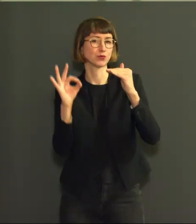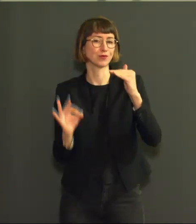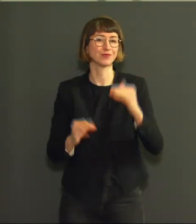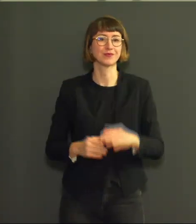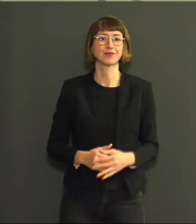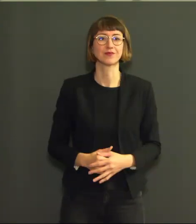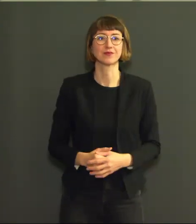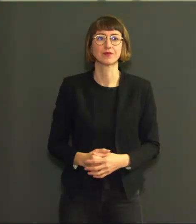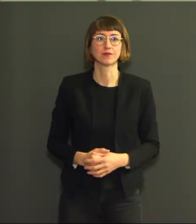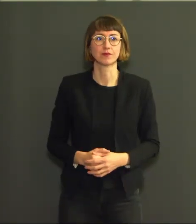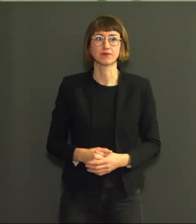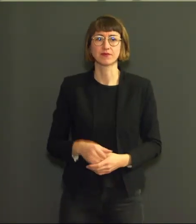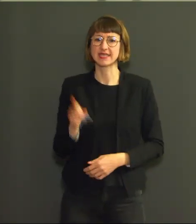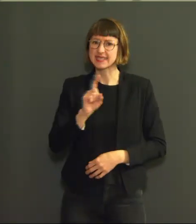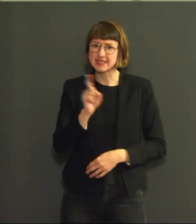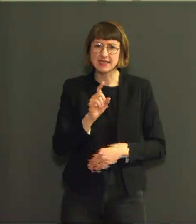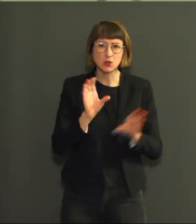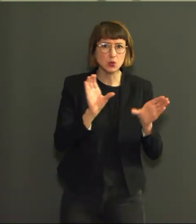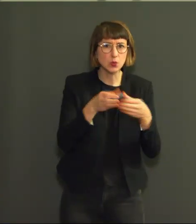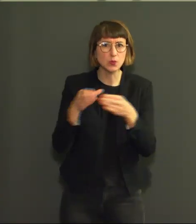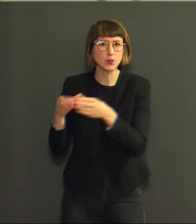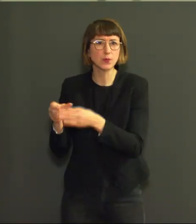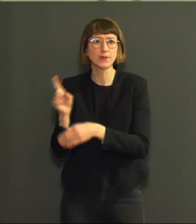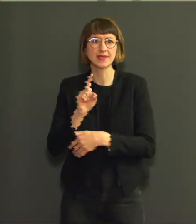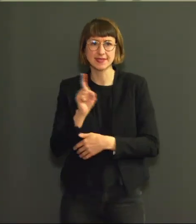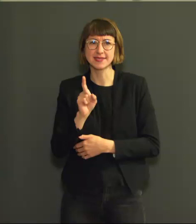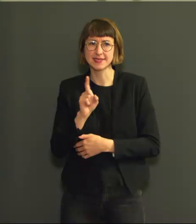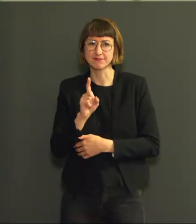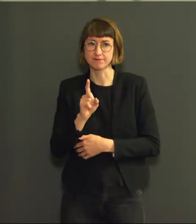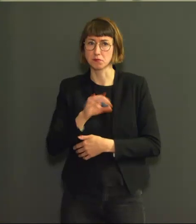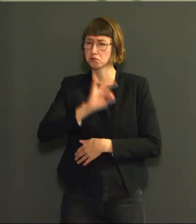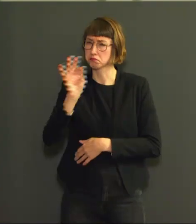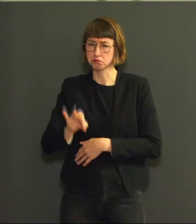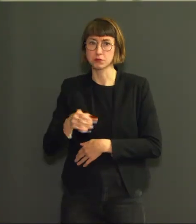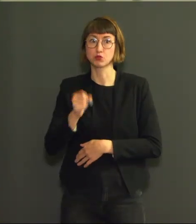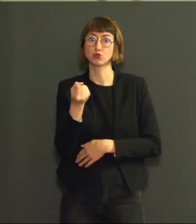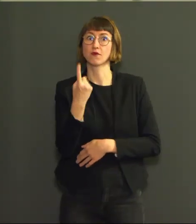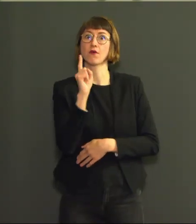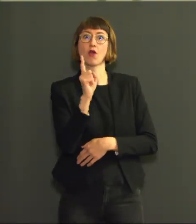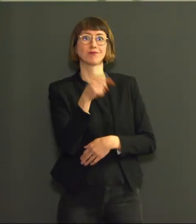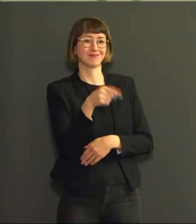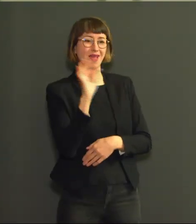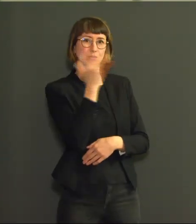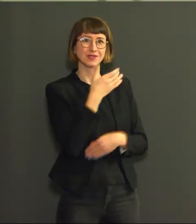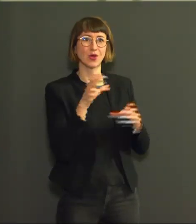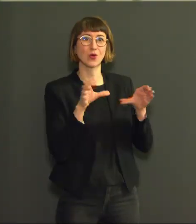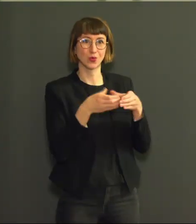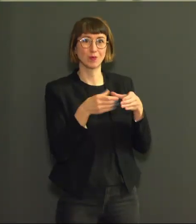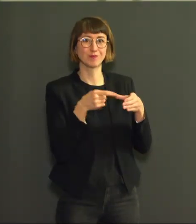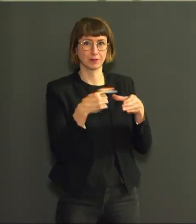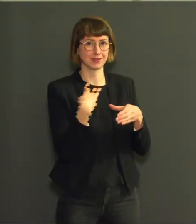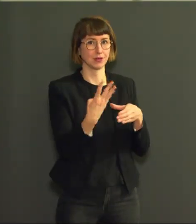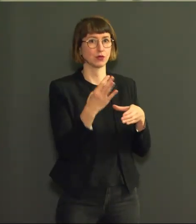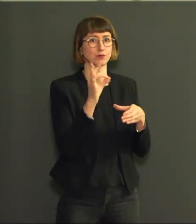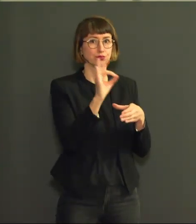d'âge, sauf dans celle des adolescents, où on a encore une augmentation qui est de l'ordre de 14%. On peut dire ainsi que les adolescents